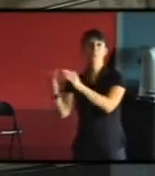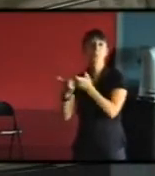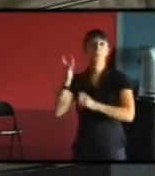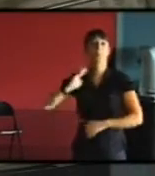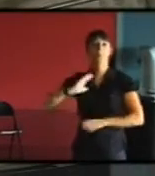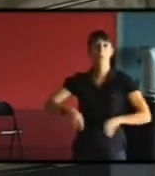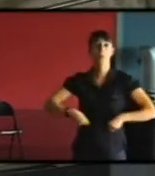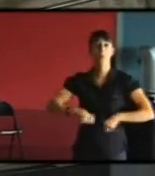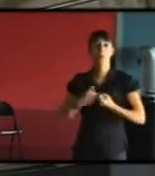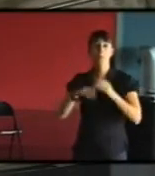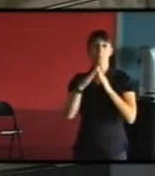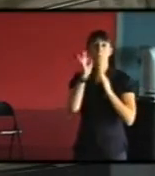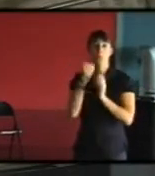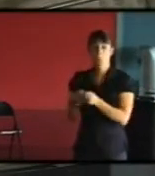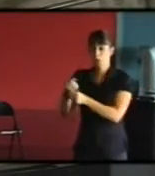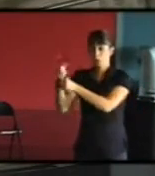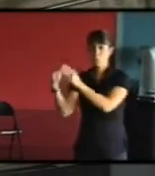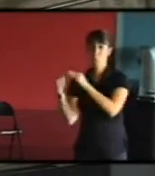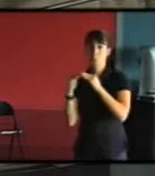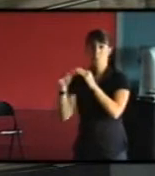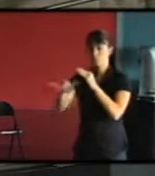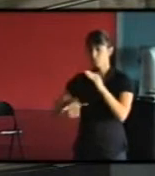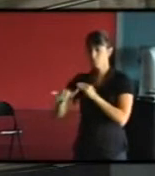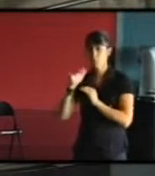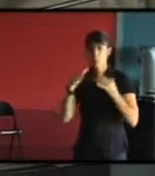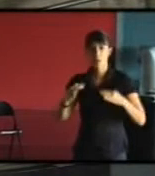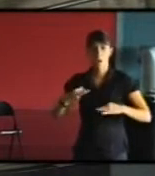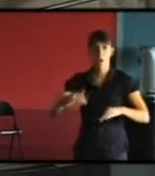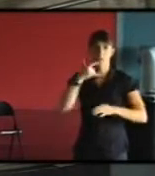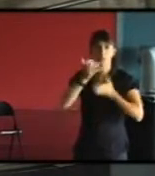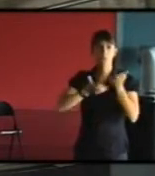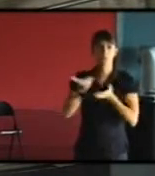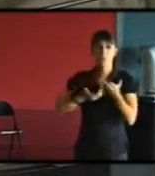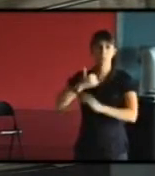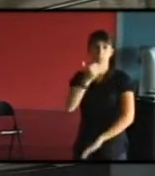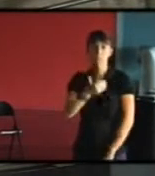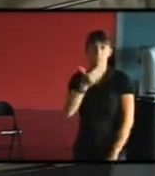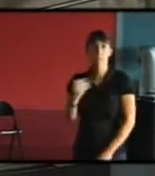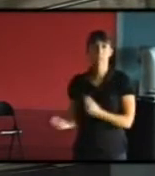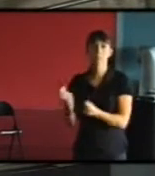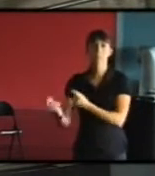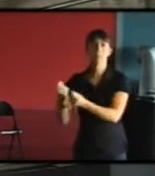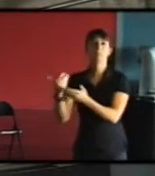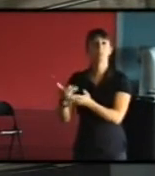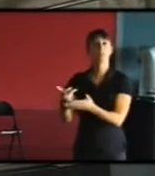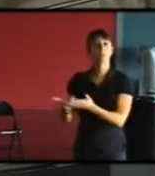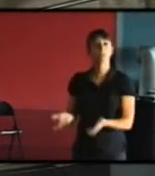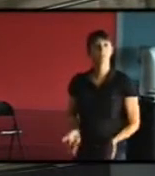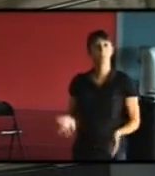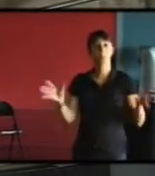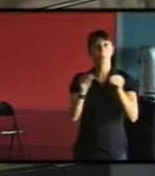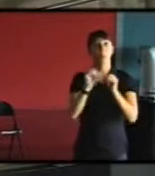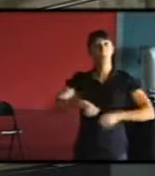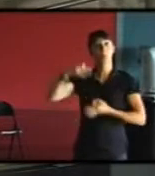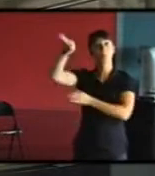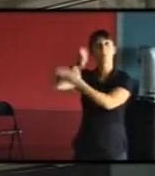lesquelles les gens n'ont pas beaucoup de moyens. Et ça, c'est un autre élément que nous permet ce genre de simulation, mais aussi des simulations moins lourdes, moins